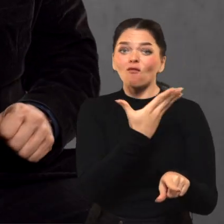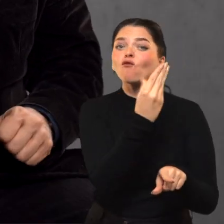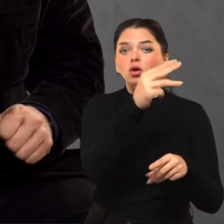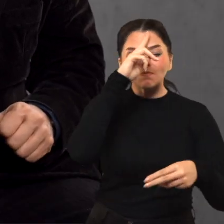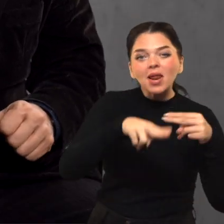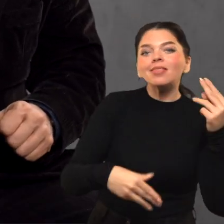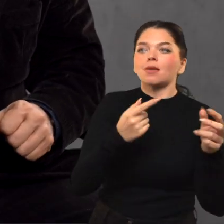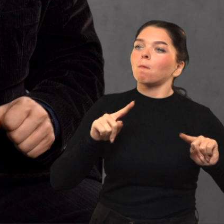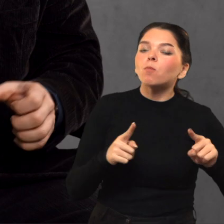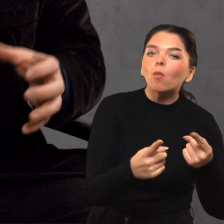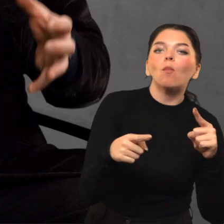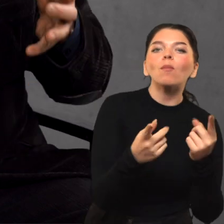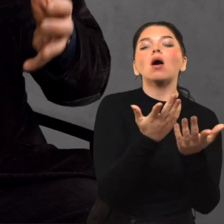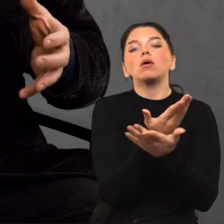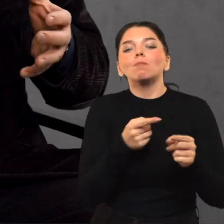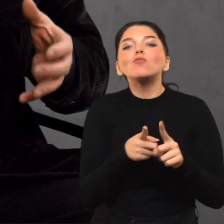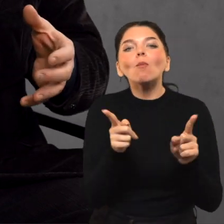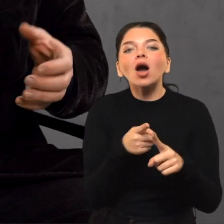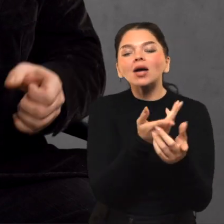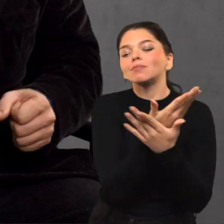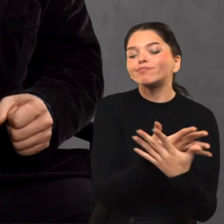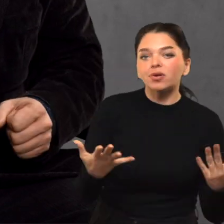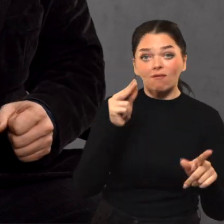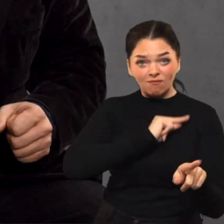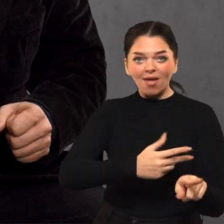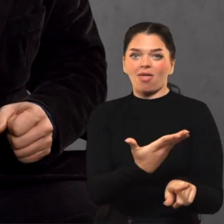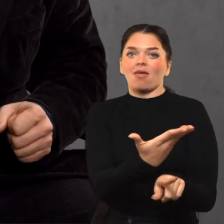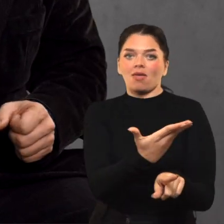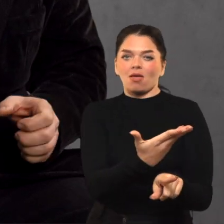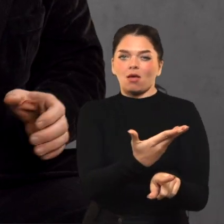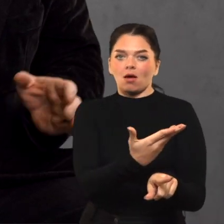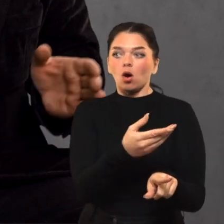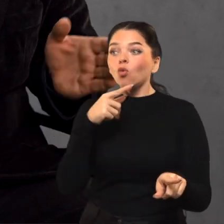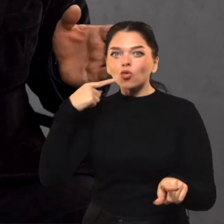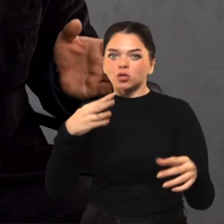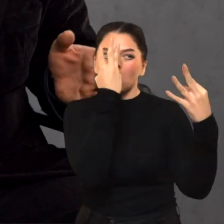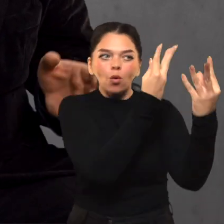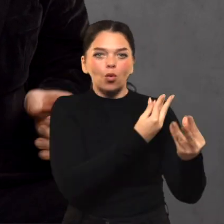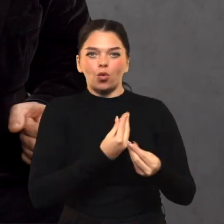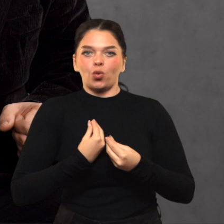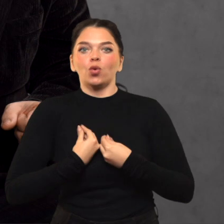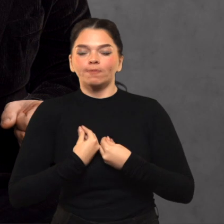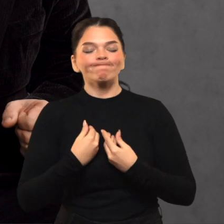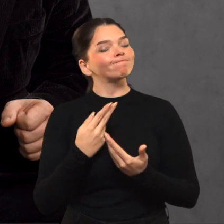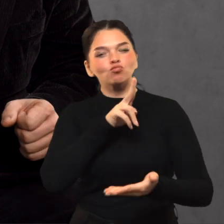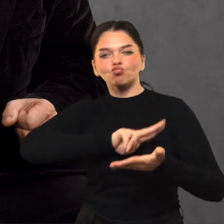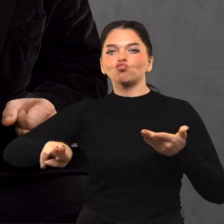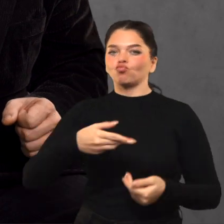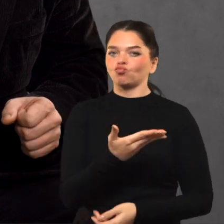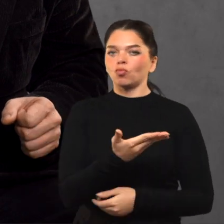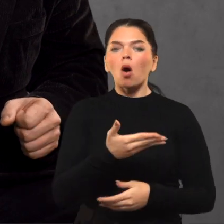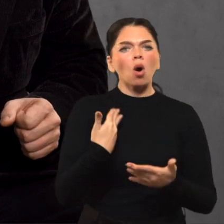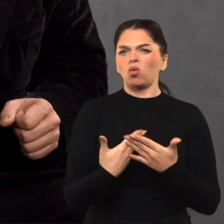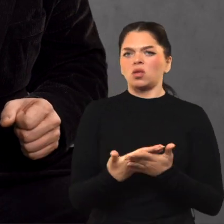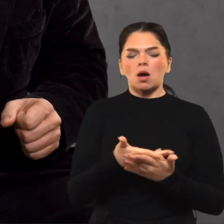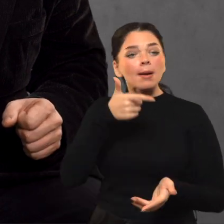veikia tą propagandą, kur iš tikrųjų šitos imperijos pagrindus judino. Tai aš mančiau, jisai tą darė iš tikrųjų virtuosiškai. Bet kodėl jisai tai darė?